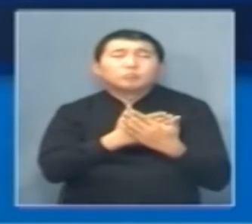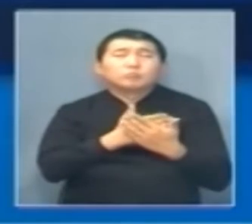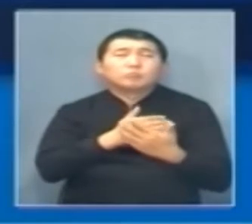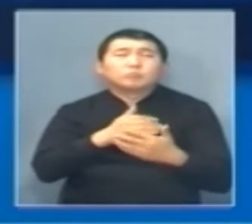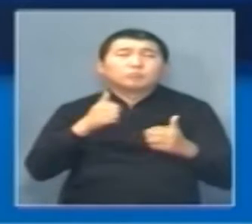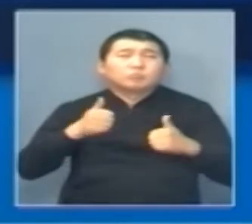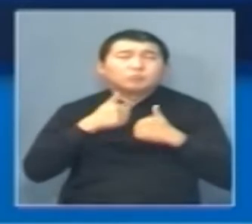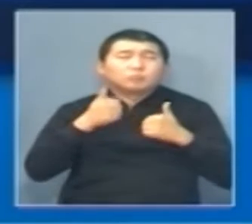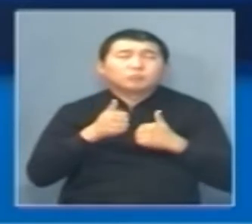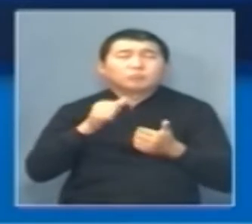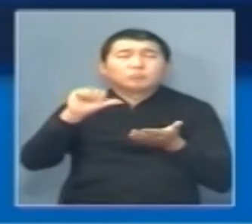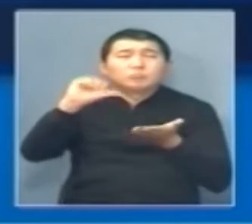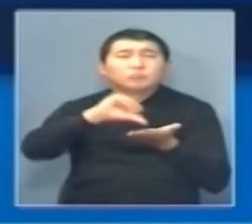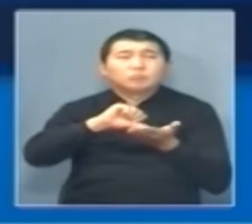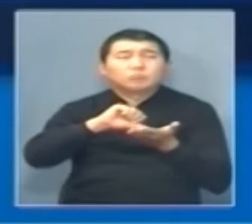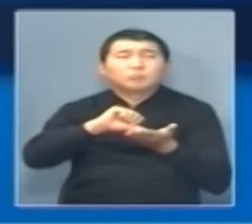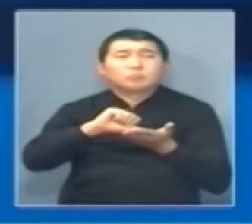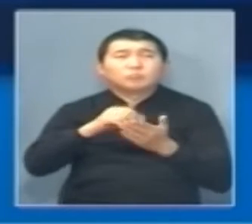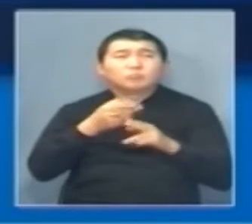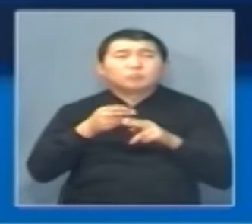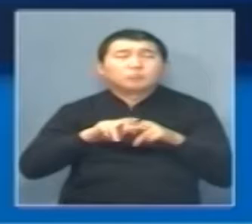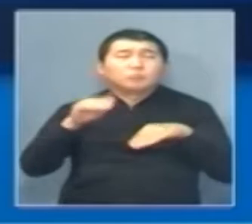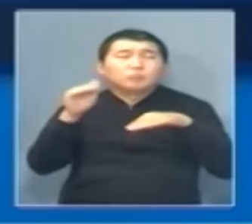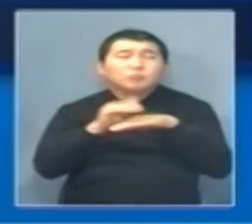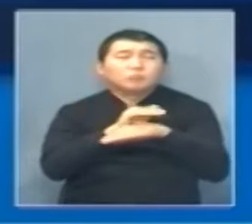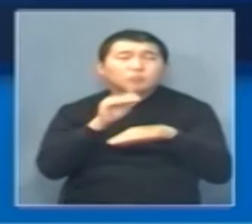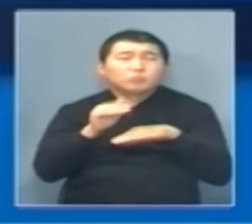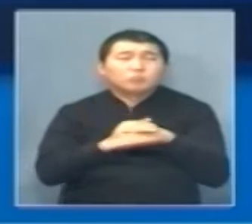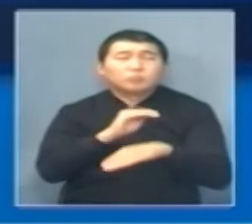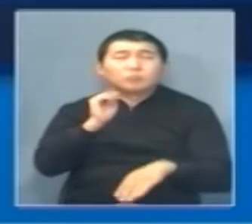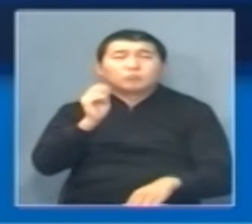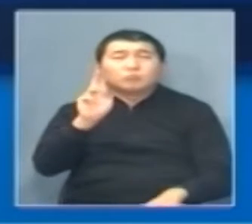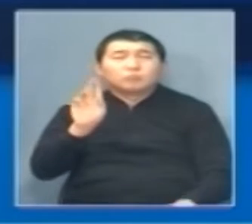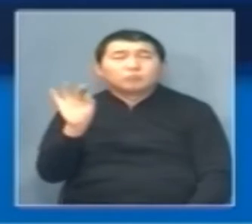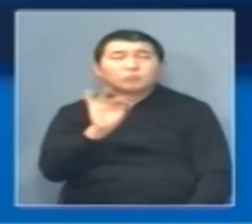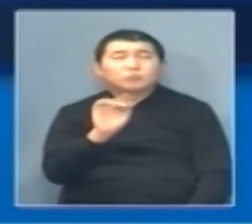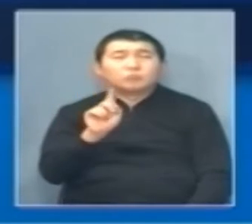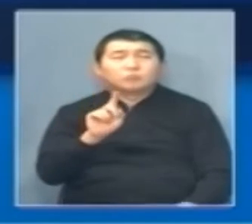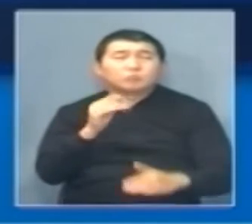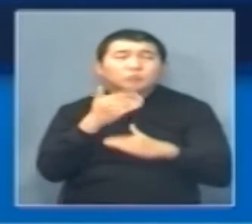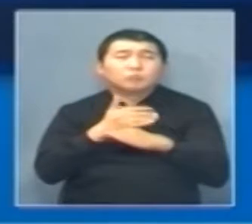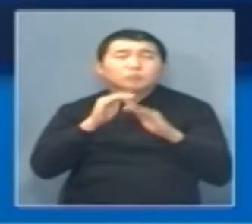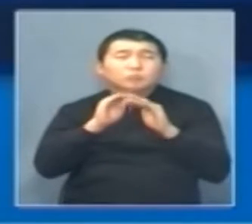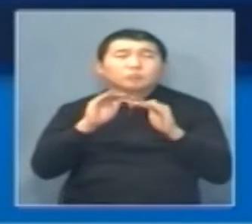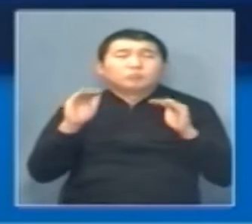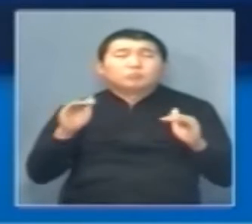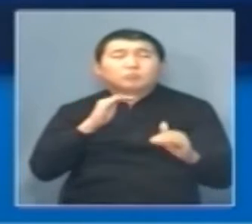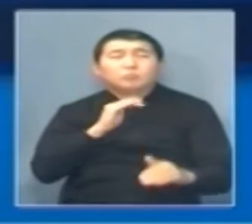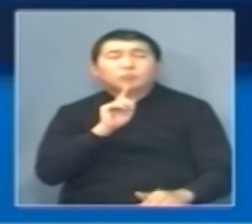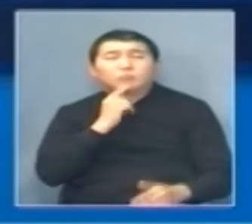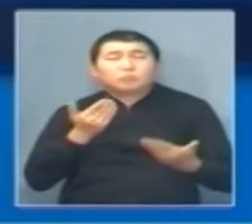стремятся принять участие в этой доброй акции, чтобы помочь ученикам из многодетных семей подготовиться к школе.